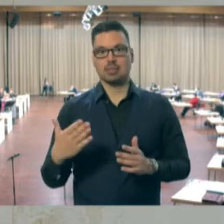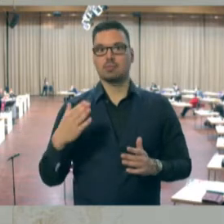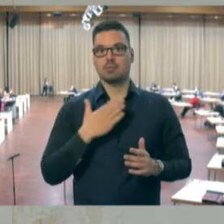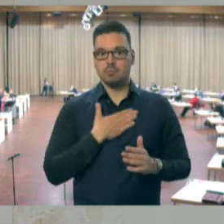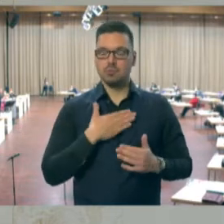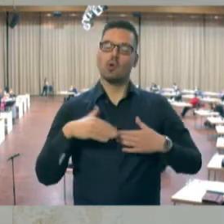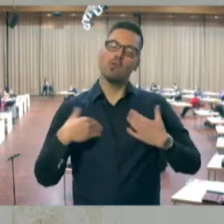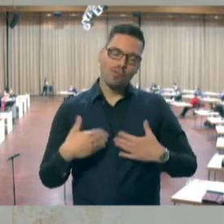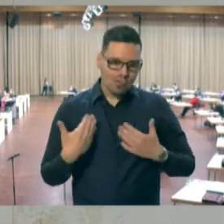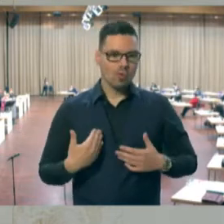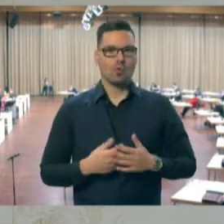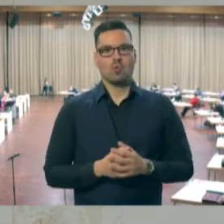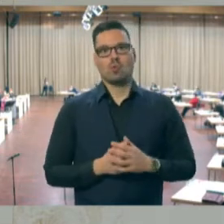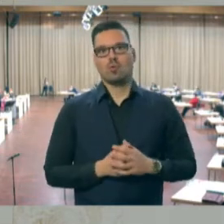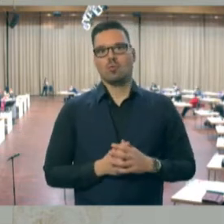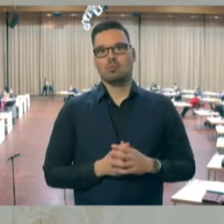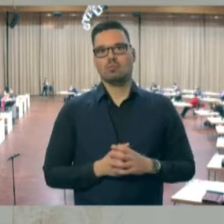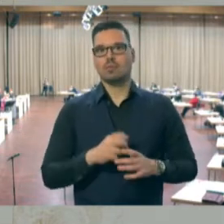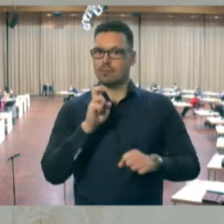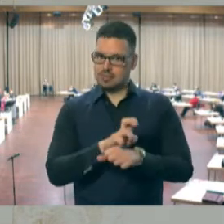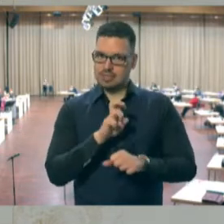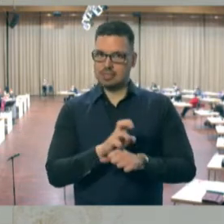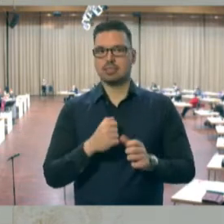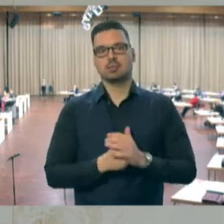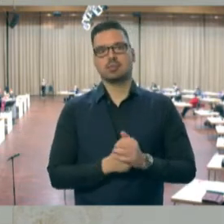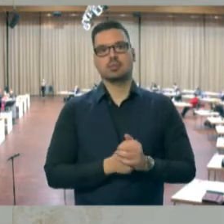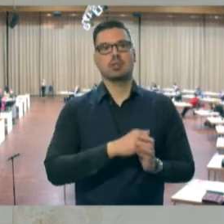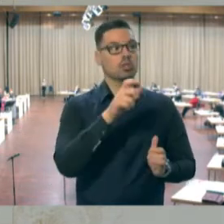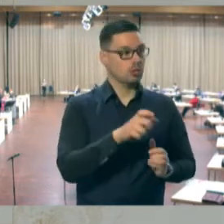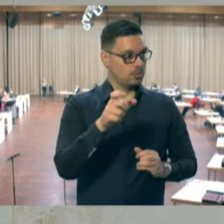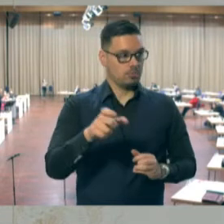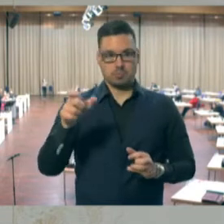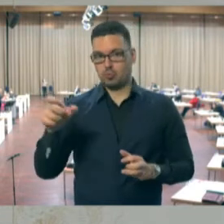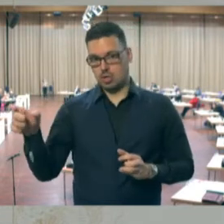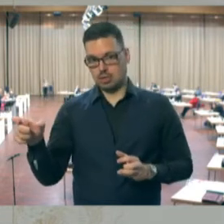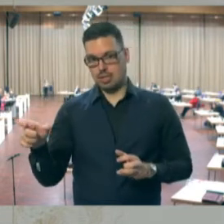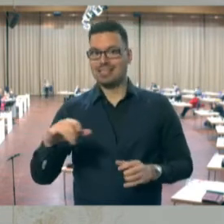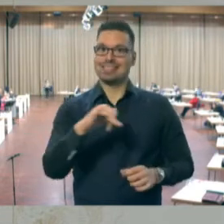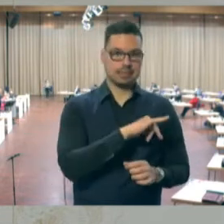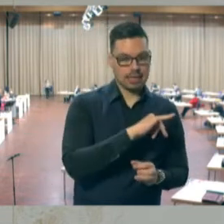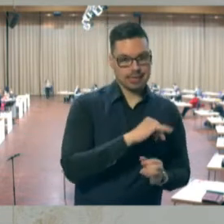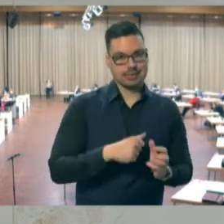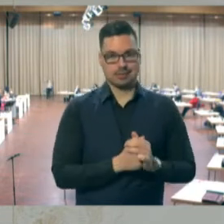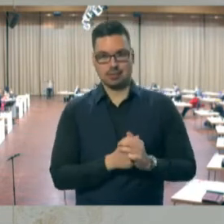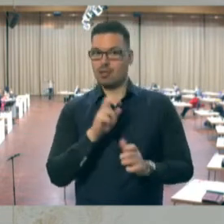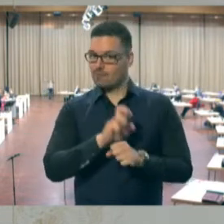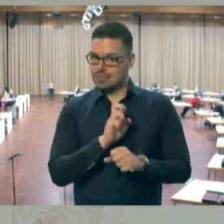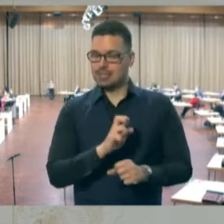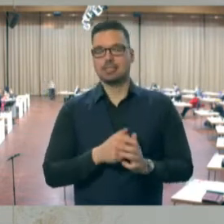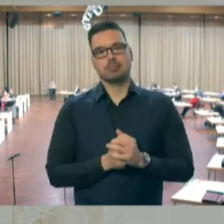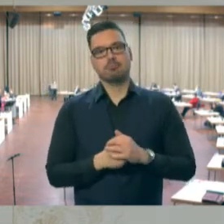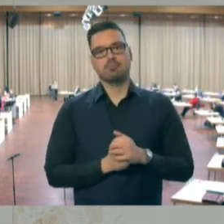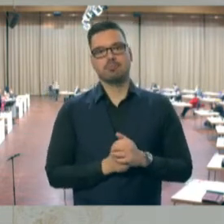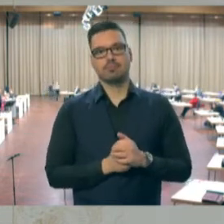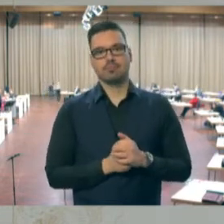eine Freude, Sie zu vertreten. Bürgerinnen und Bürger Interessen zu vertreten.